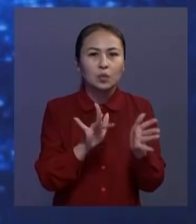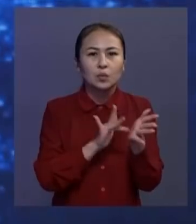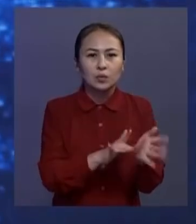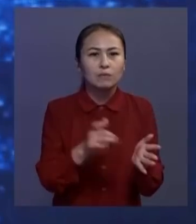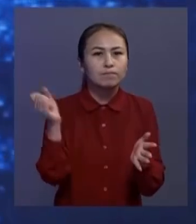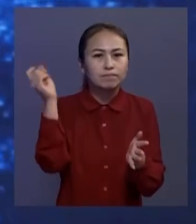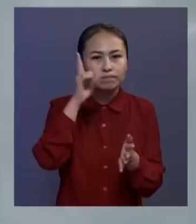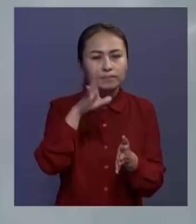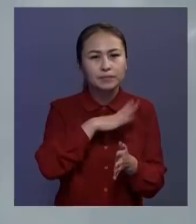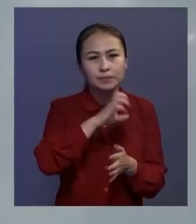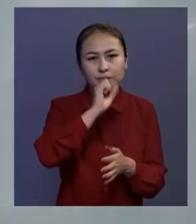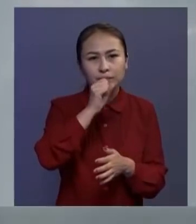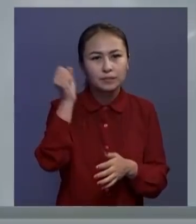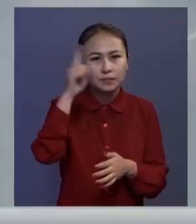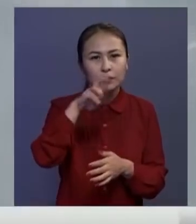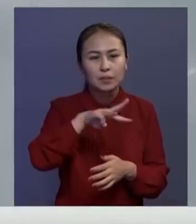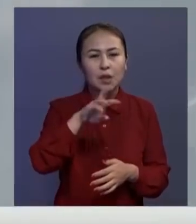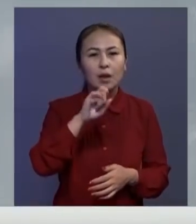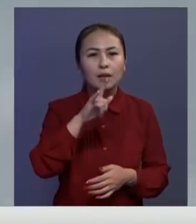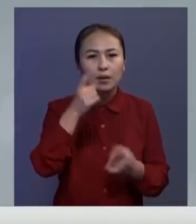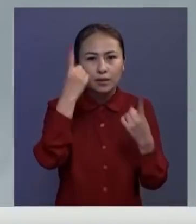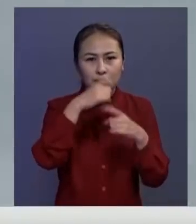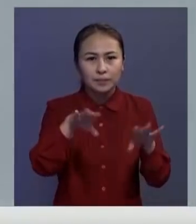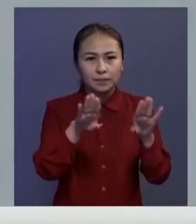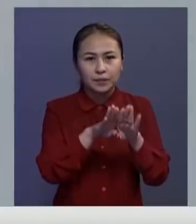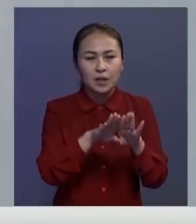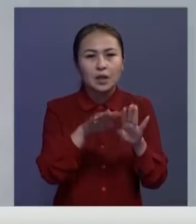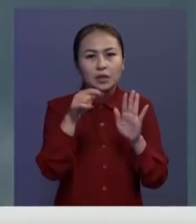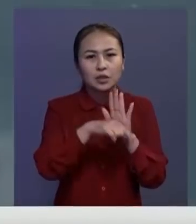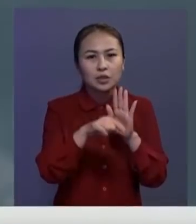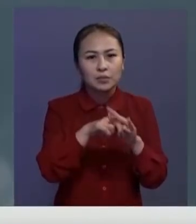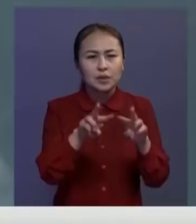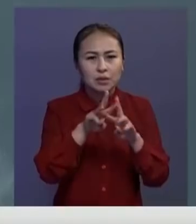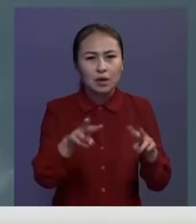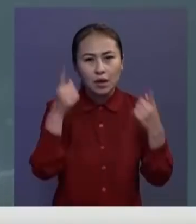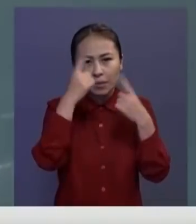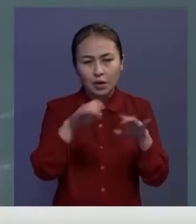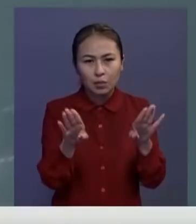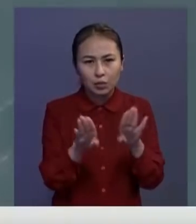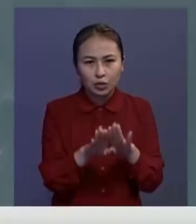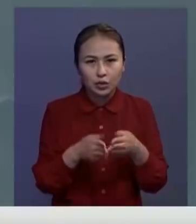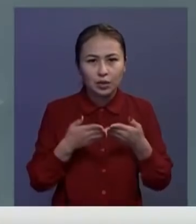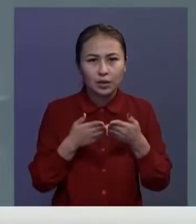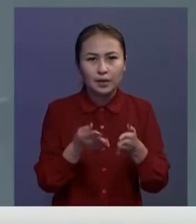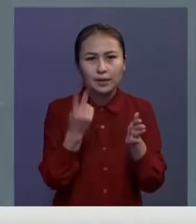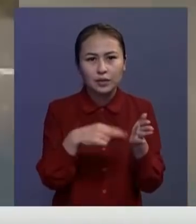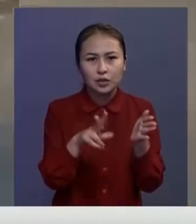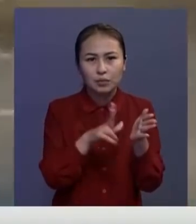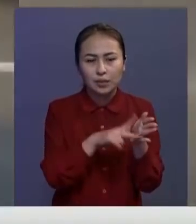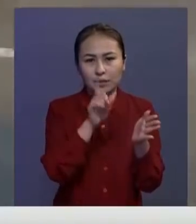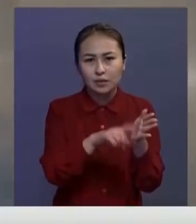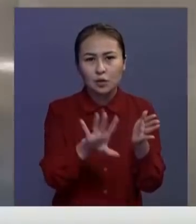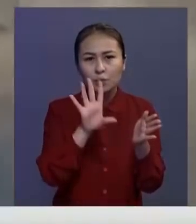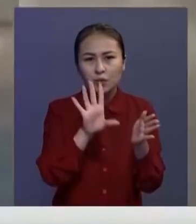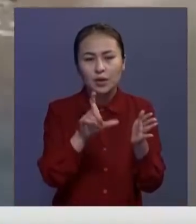екені белгілі бұл туралы оселдегі меншікті тілшіміз Мерверт Қанағат қабарлайды. Елдің үш кістер министерлегінің ақпары бойынша қайықтағы